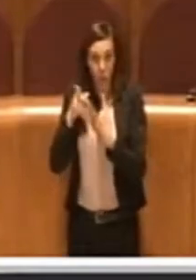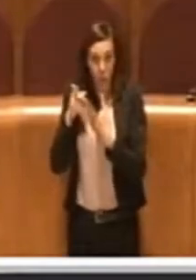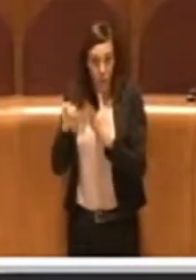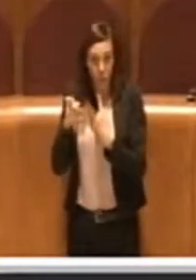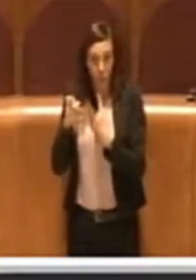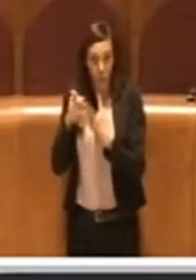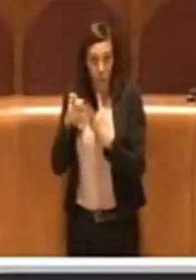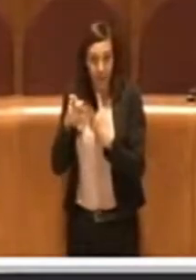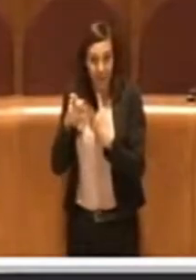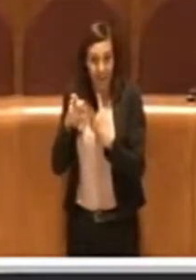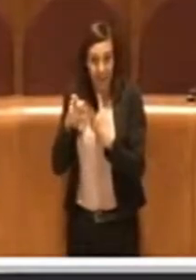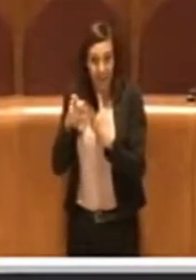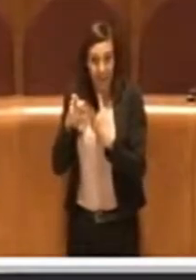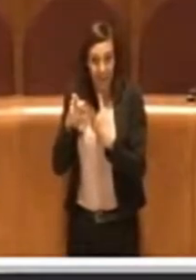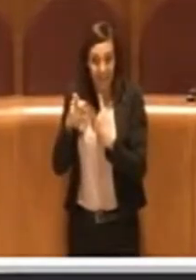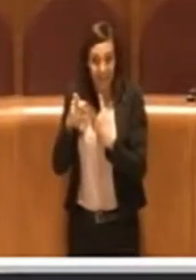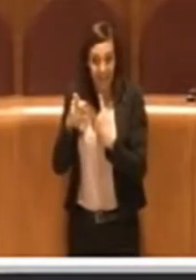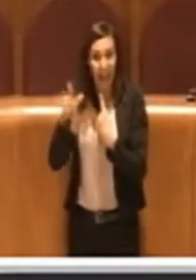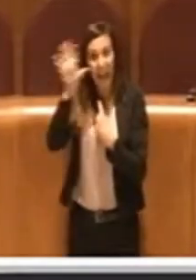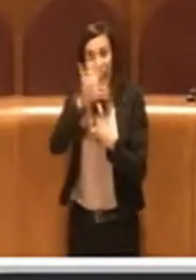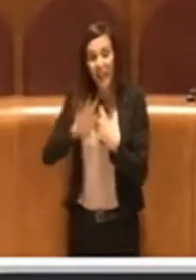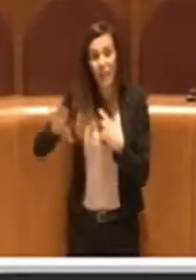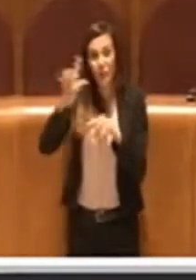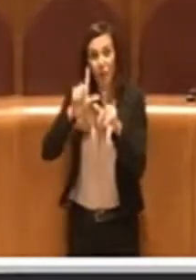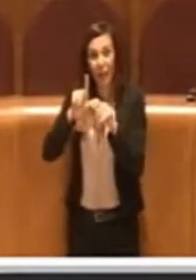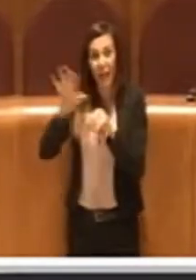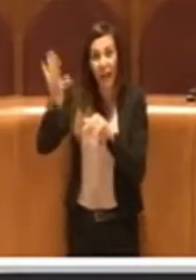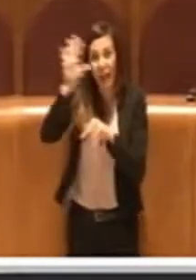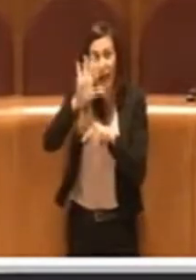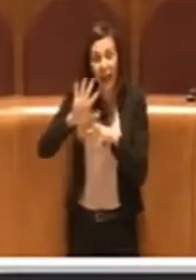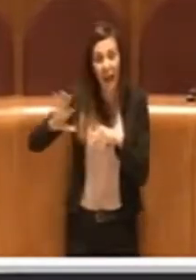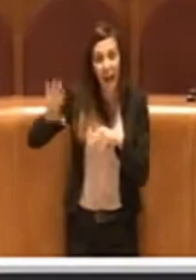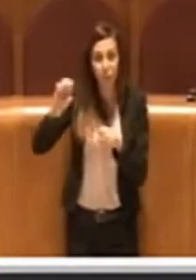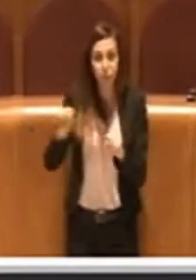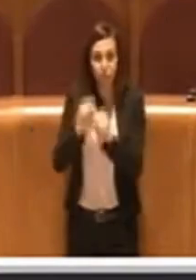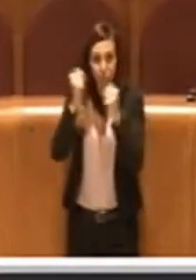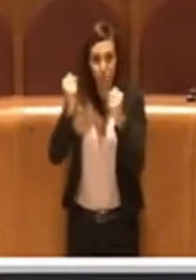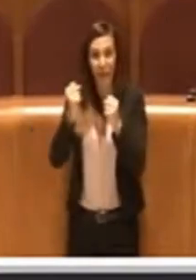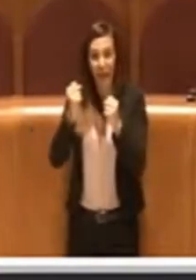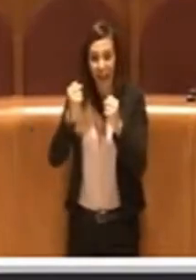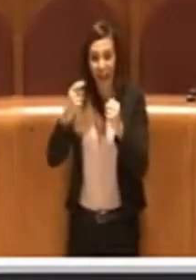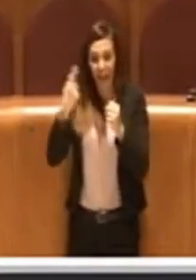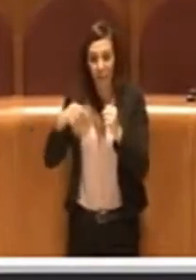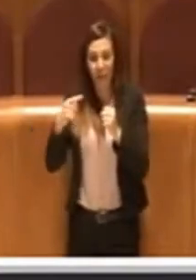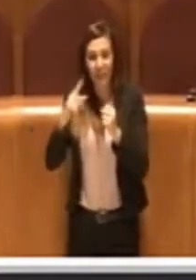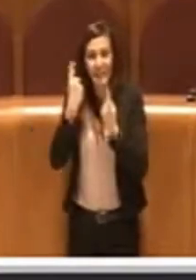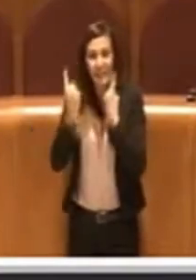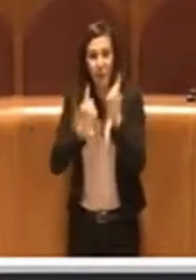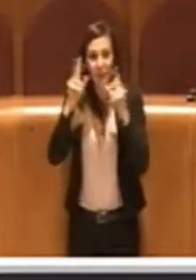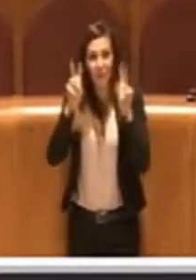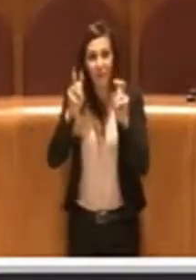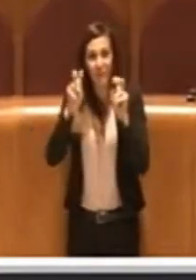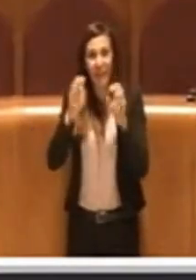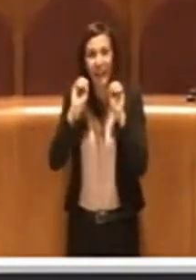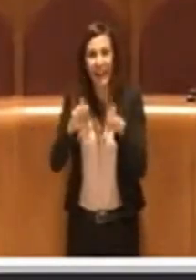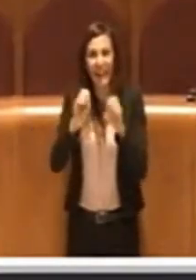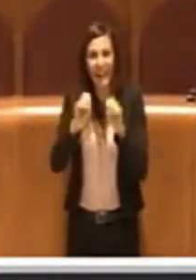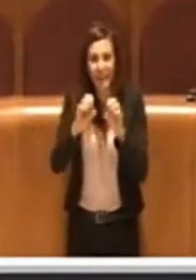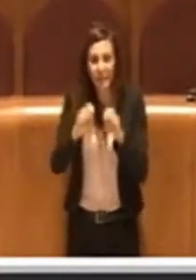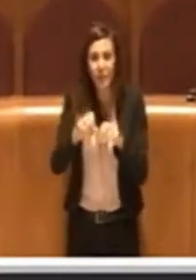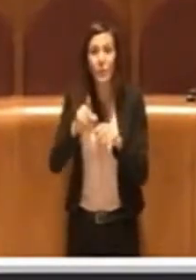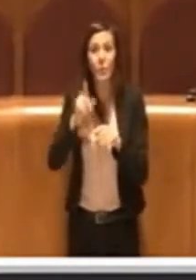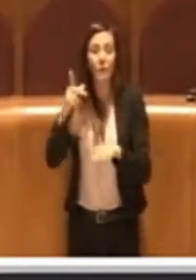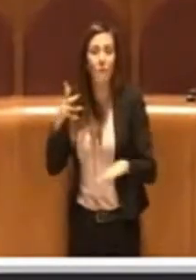l'intera regione Lazio ovviamente nel mondo e nel campo di rifiuti si è intervenuto immediatamente